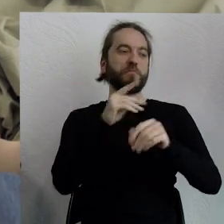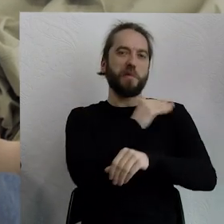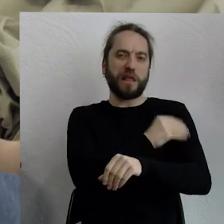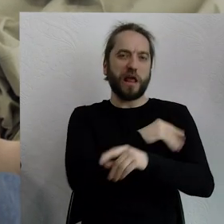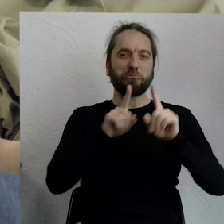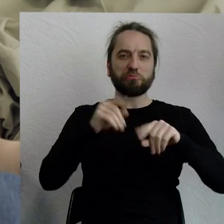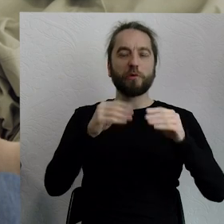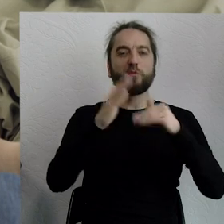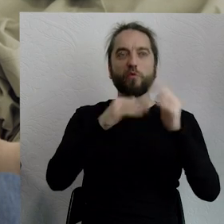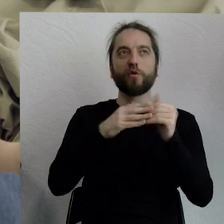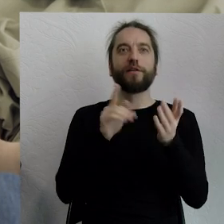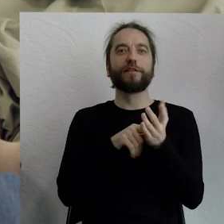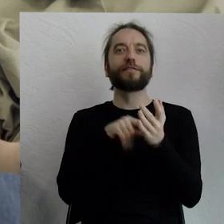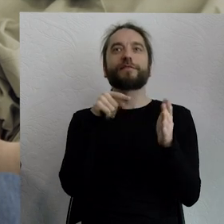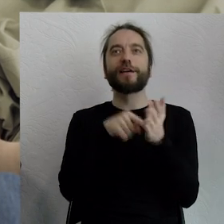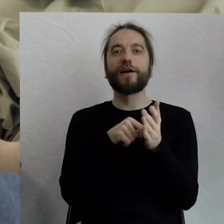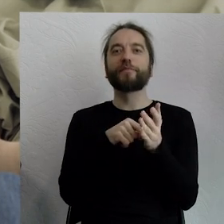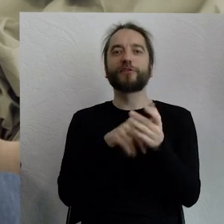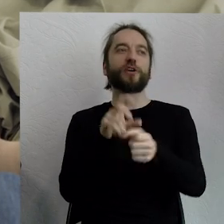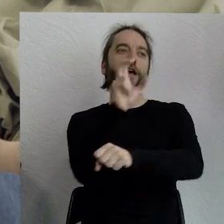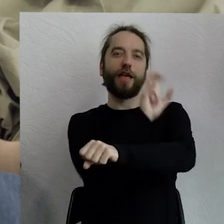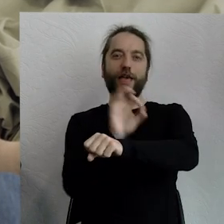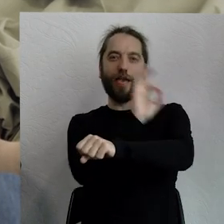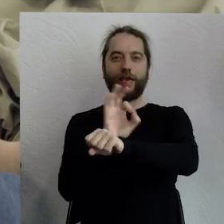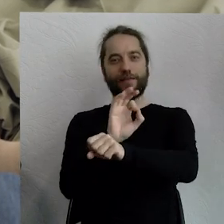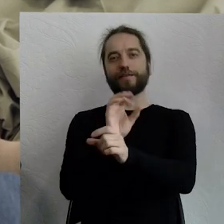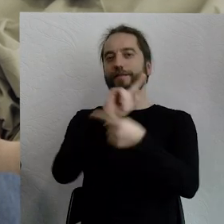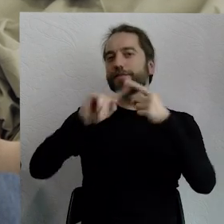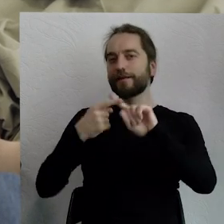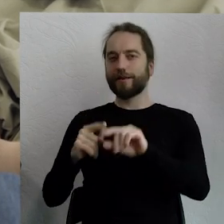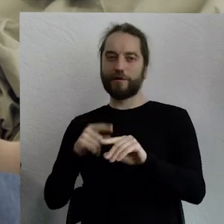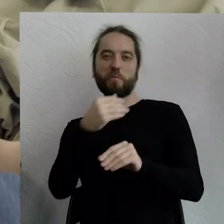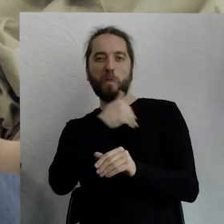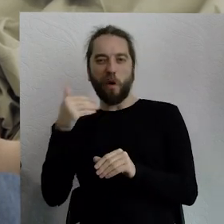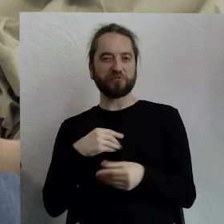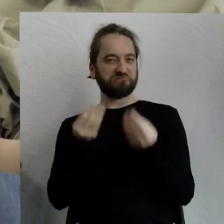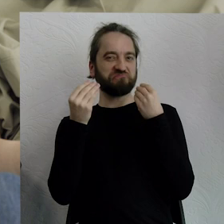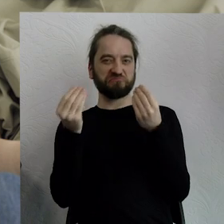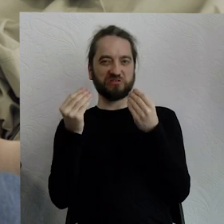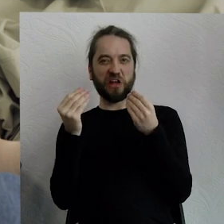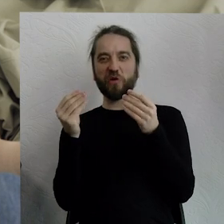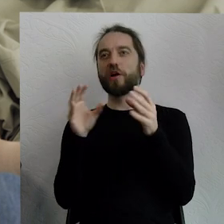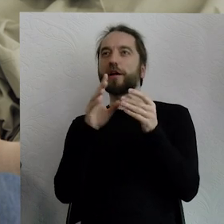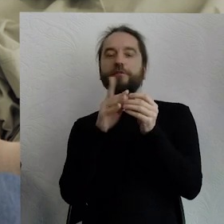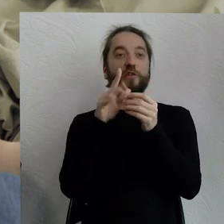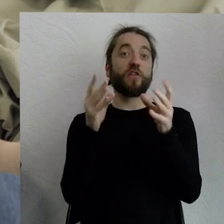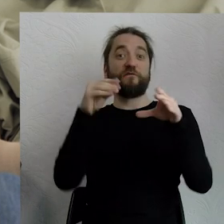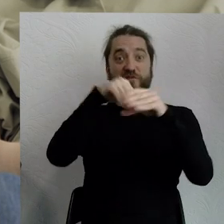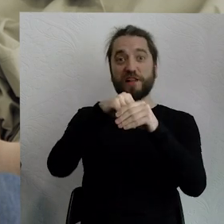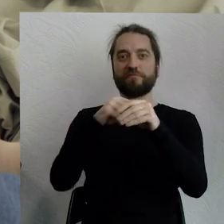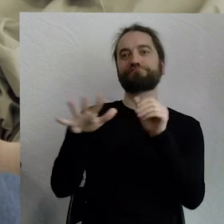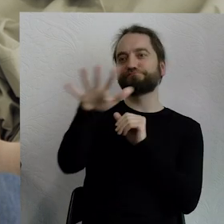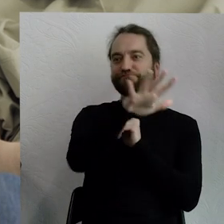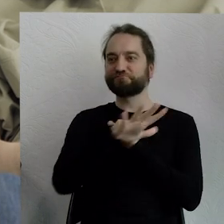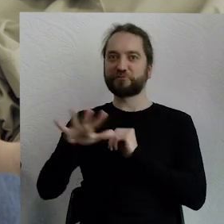mieszanką najlepszych w historii Polski architektonicznych stylów, które naturalnie wpasowują się w otoczenie. Czasami